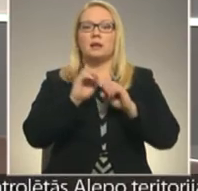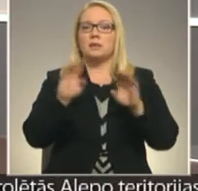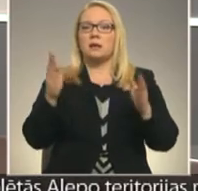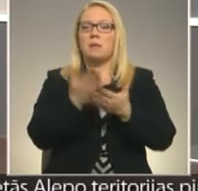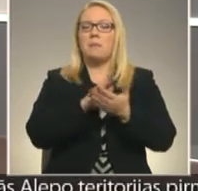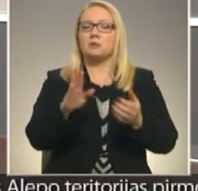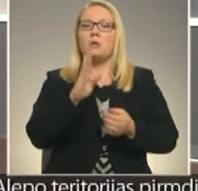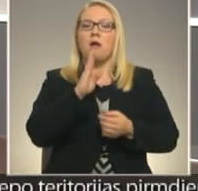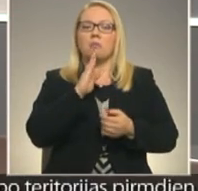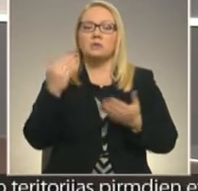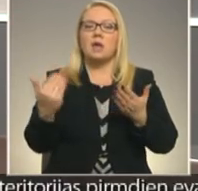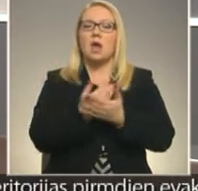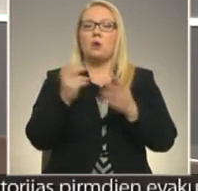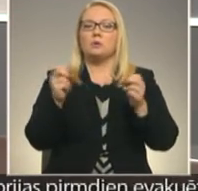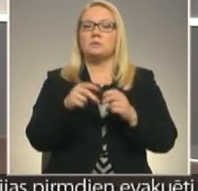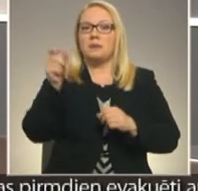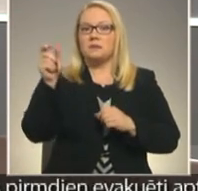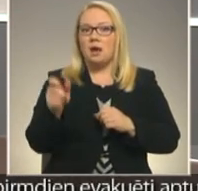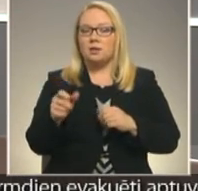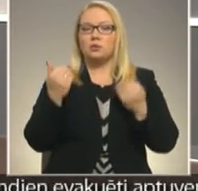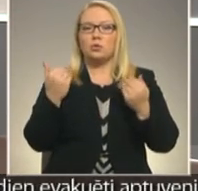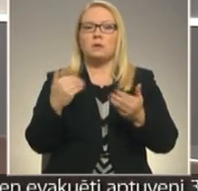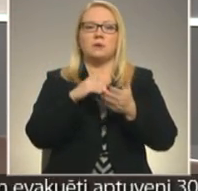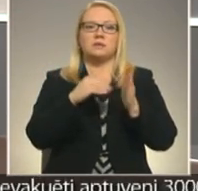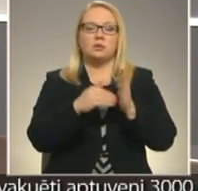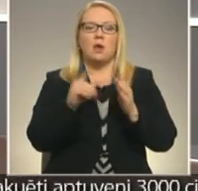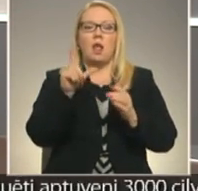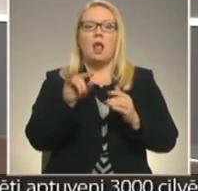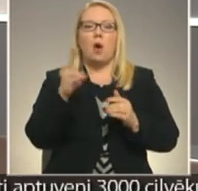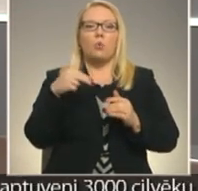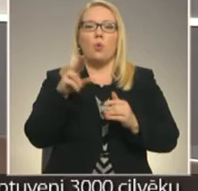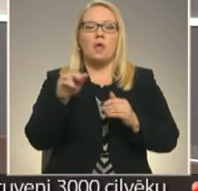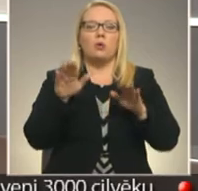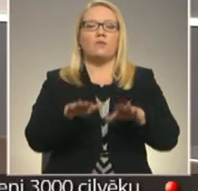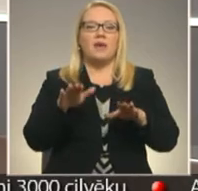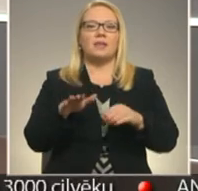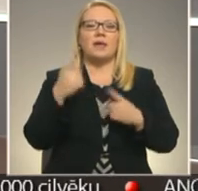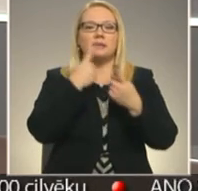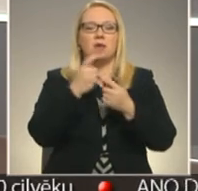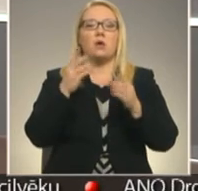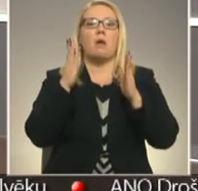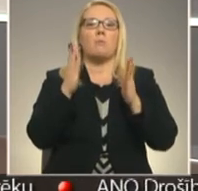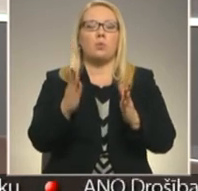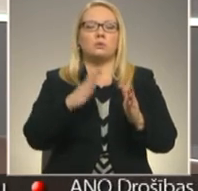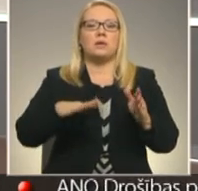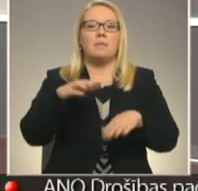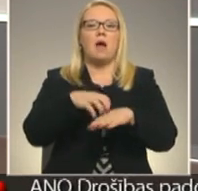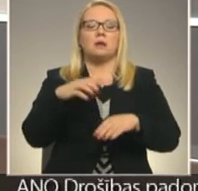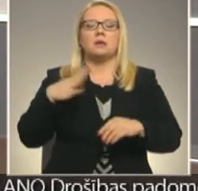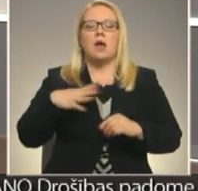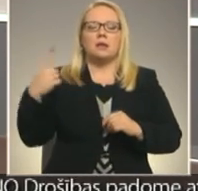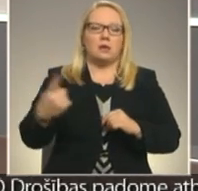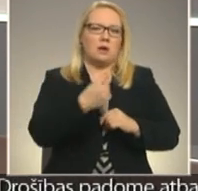ka beidzotā lūksnē ir jauns speciālists šodien par situāciju ļaudonā, kur vietējie ziņu, ka būs ģimenes ārsts gaidīja gadu.